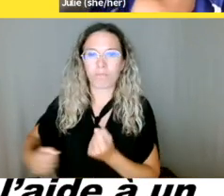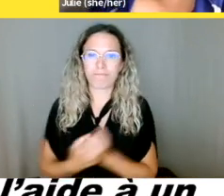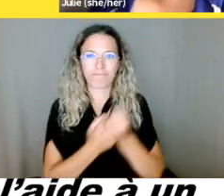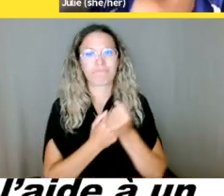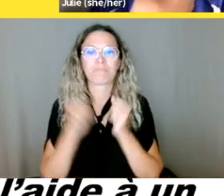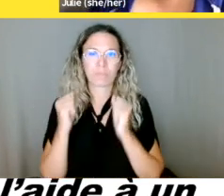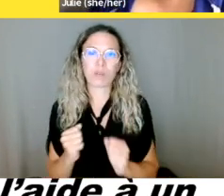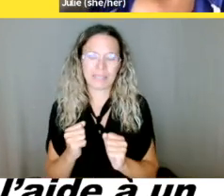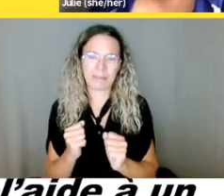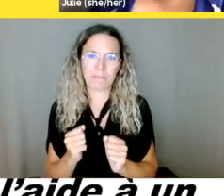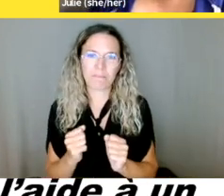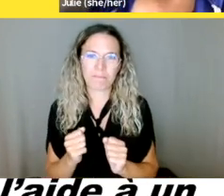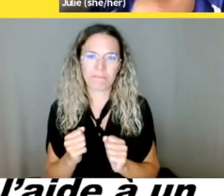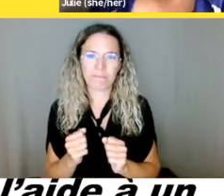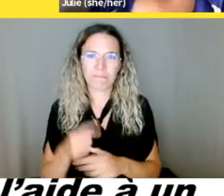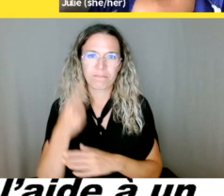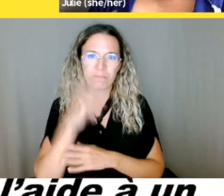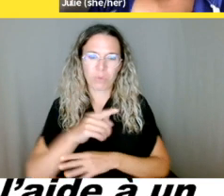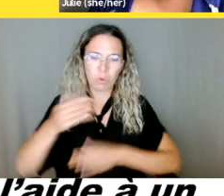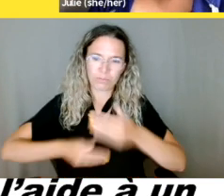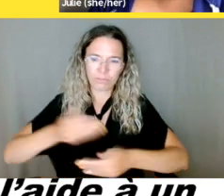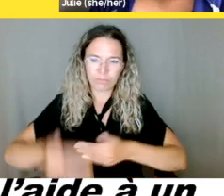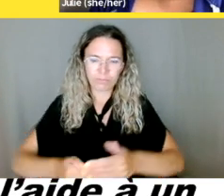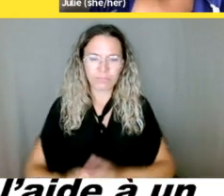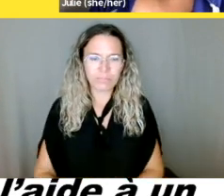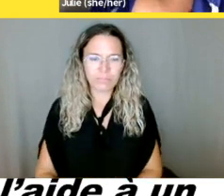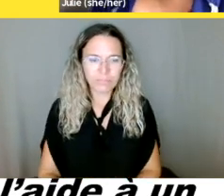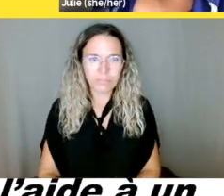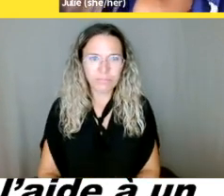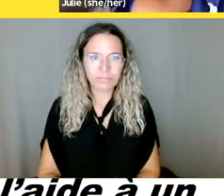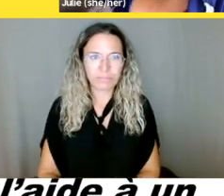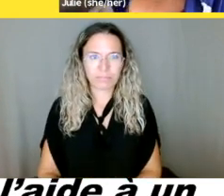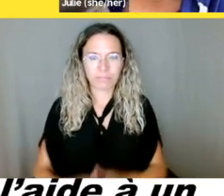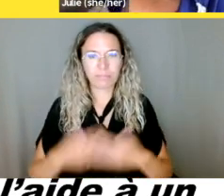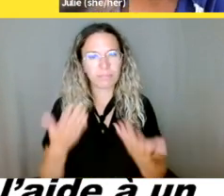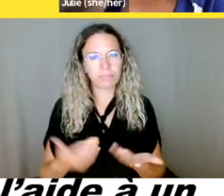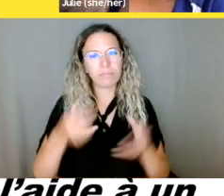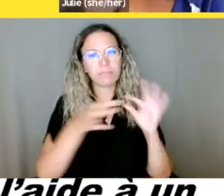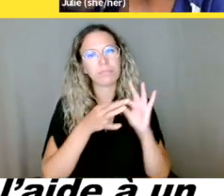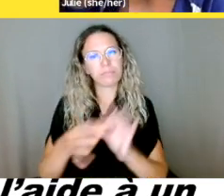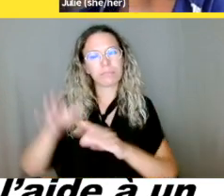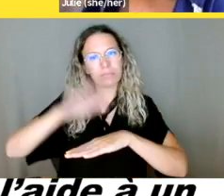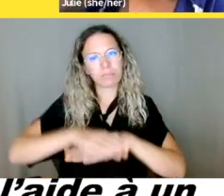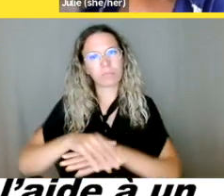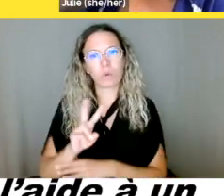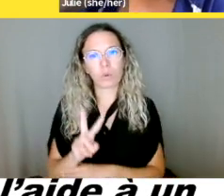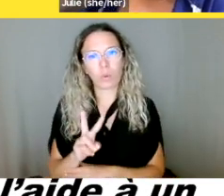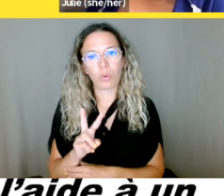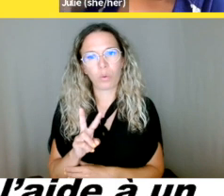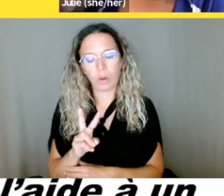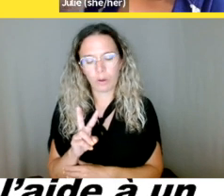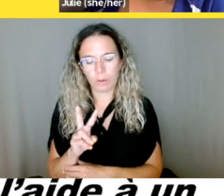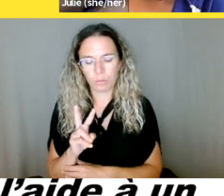à deux jugements qui proviennent des demandes d'accommodement